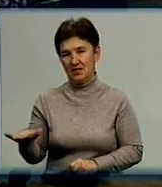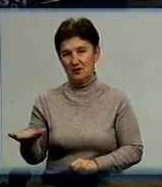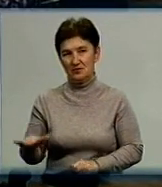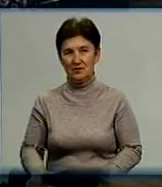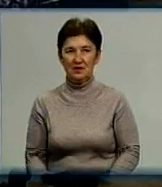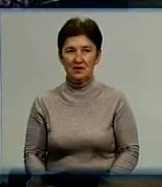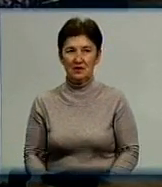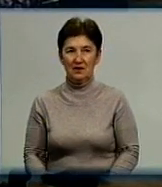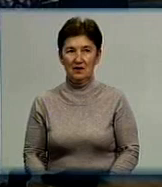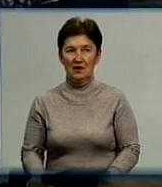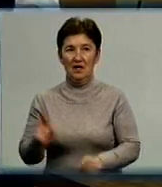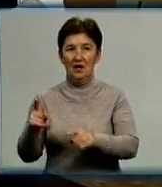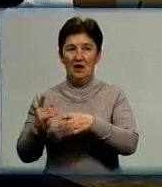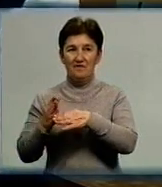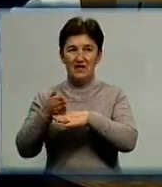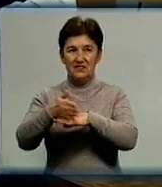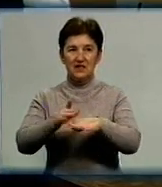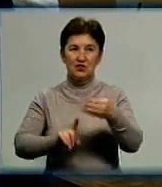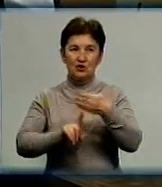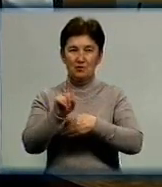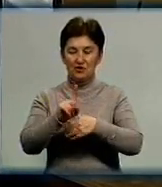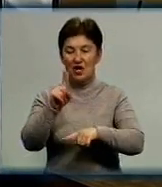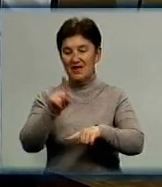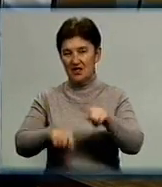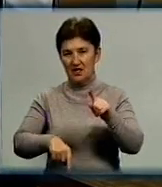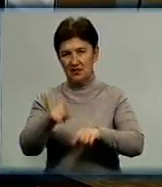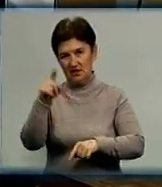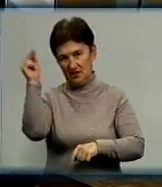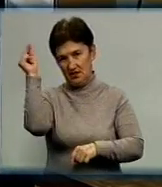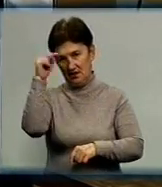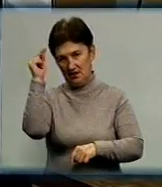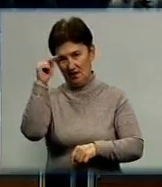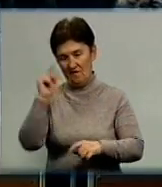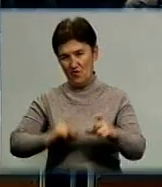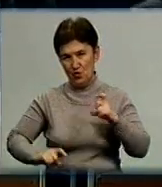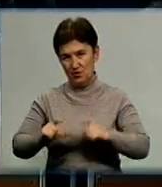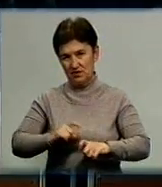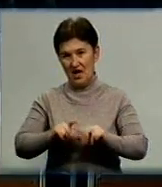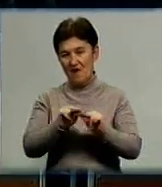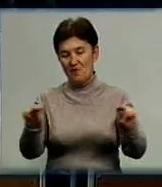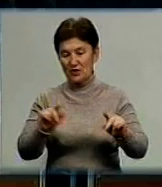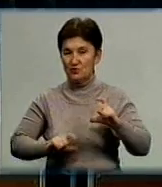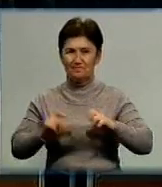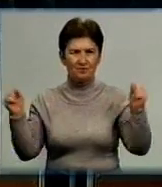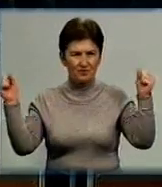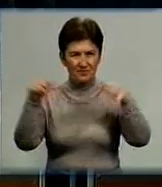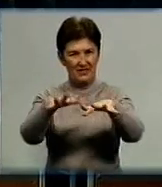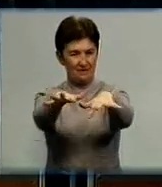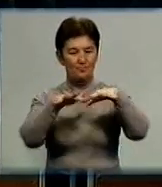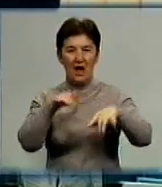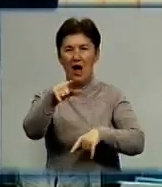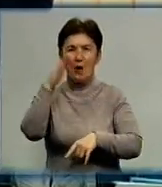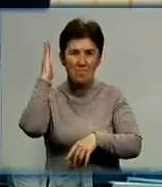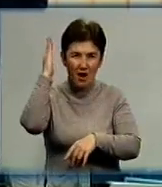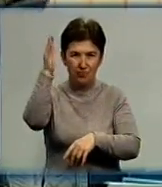Візиту в Кіровоград дитяча письменниця розпочала з рідного вузу. На зустріч з Ларисою Ніцой в педуніверситеті зібралась повна аудиторія майбутніх